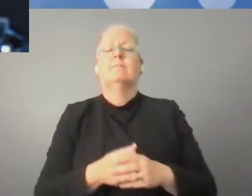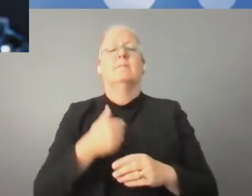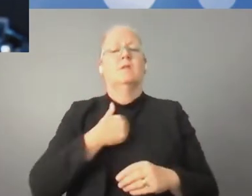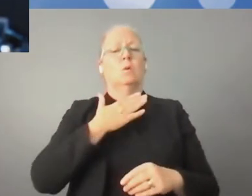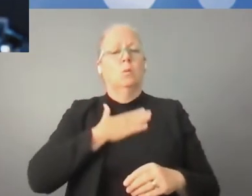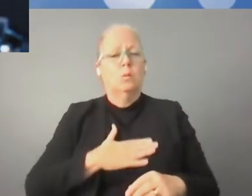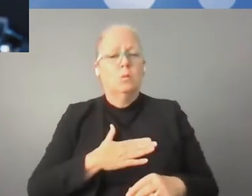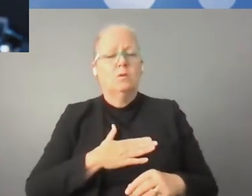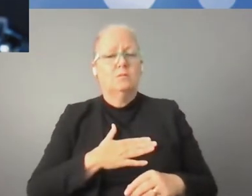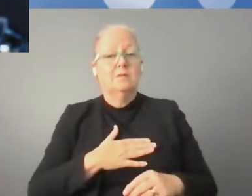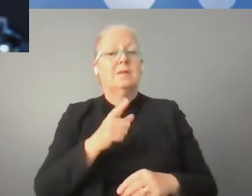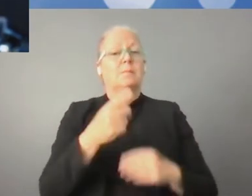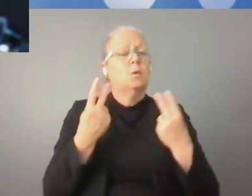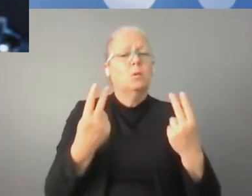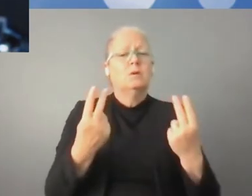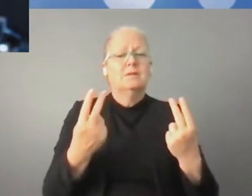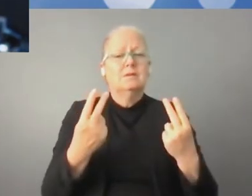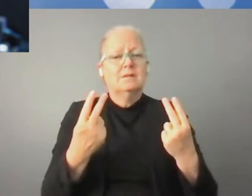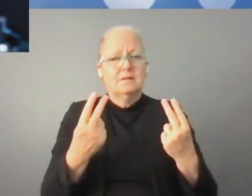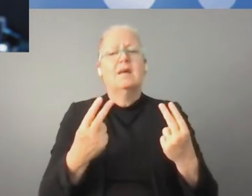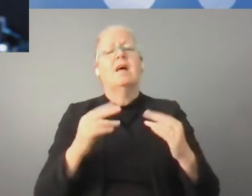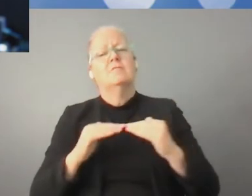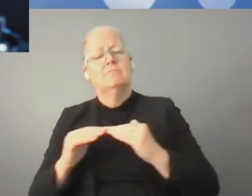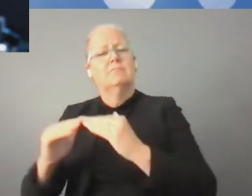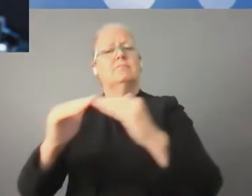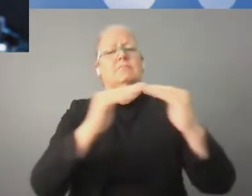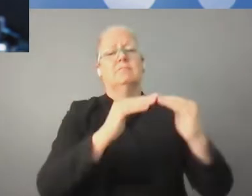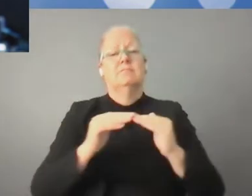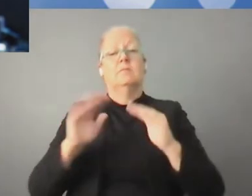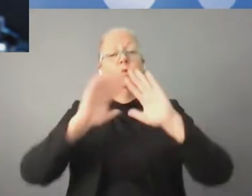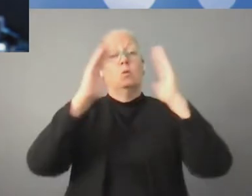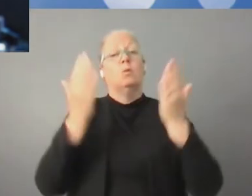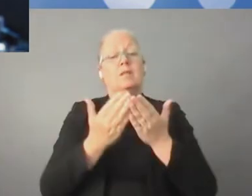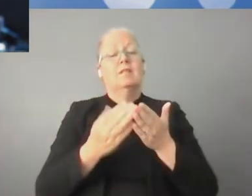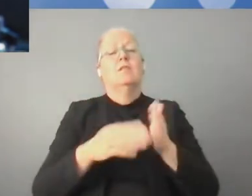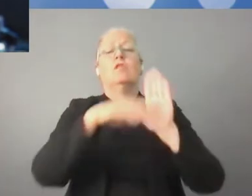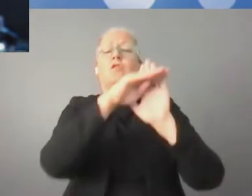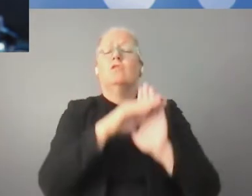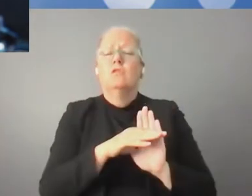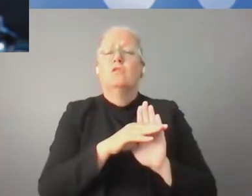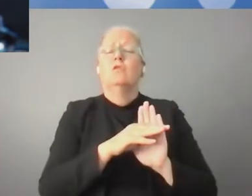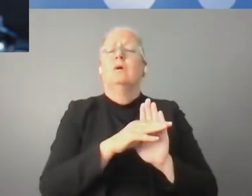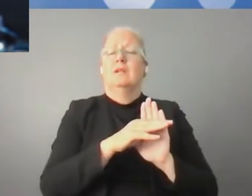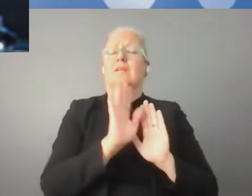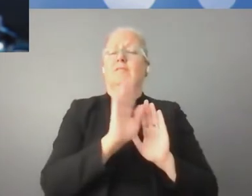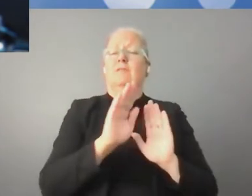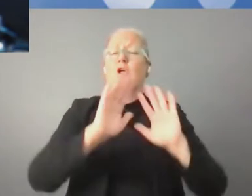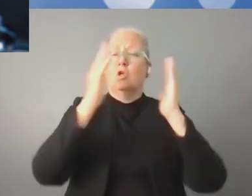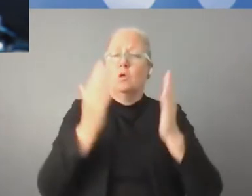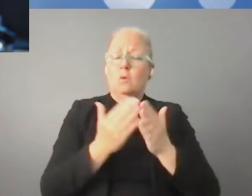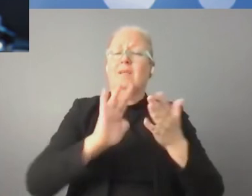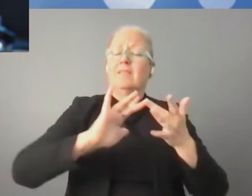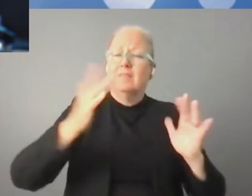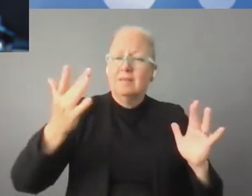Pragnę także zauważyć, że istotna jest kwestia harmonizacji międzynarodowych regulacji